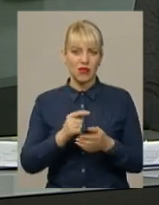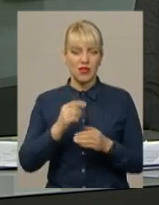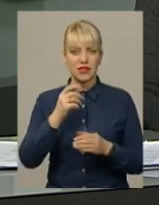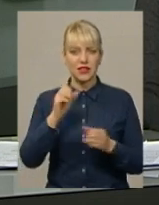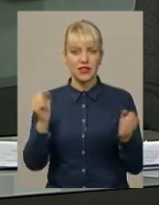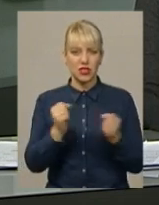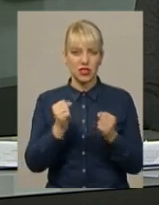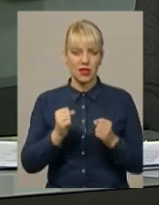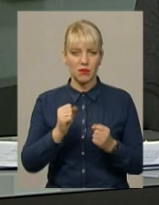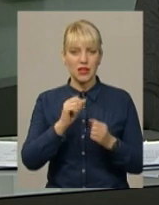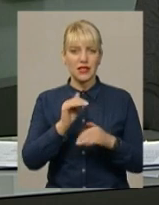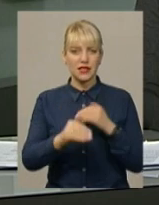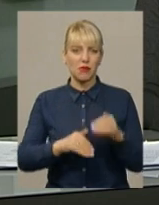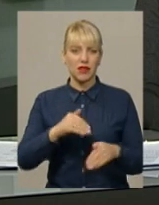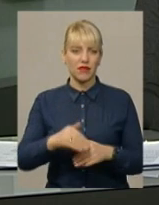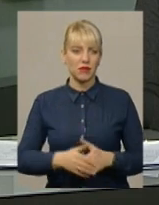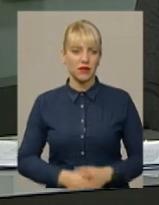Про них наш наступний сюжет.